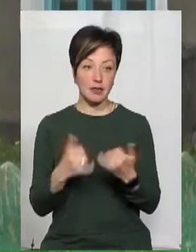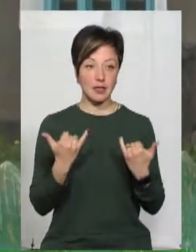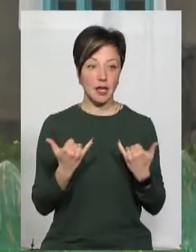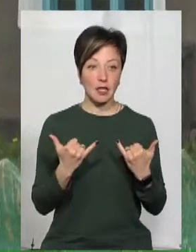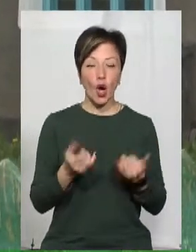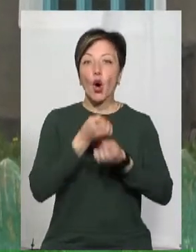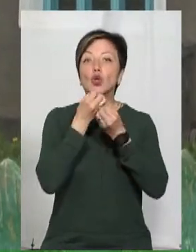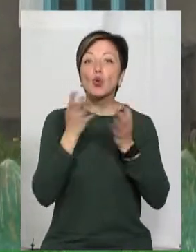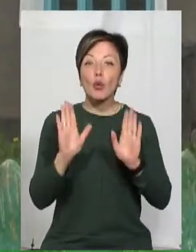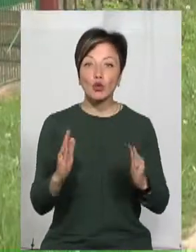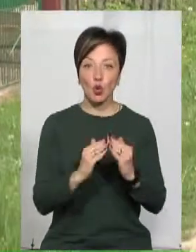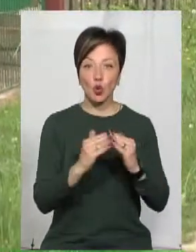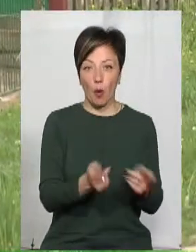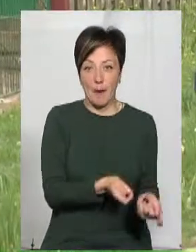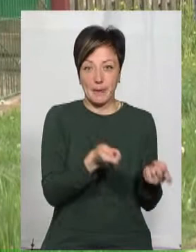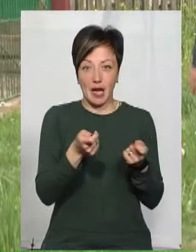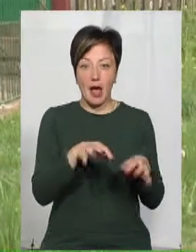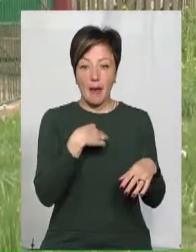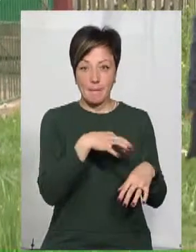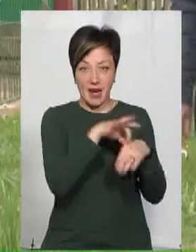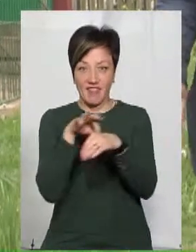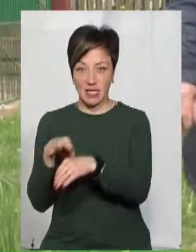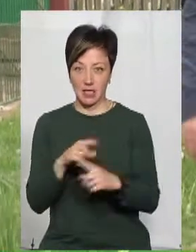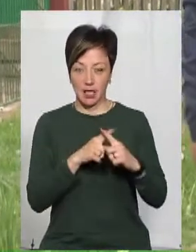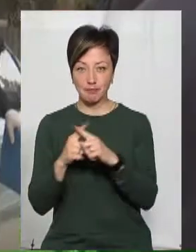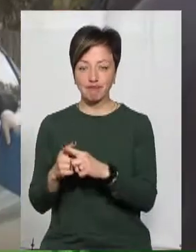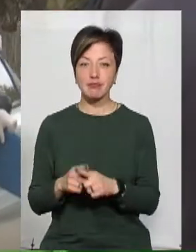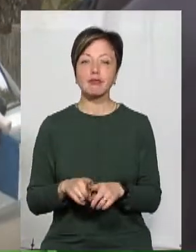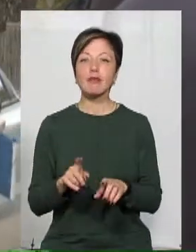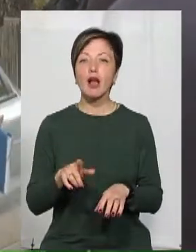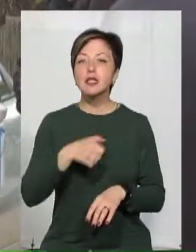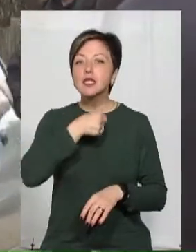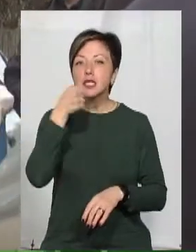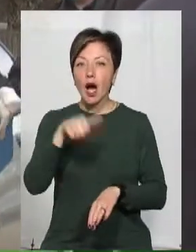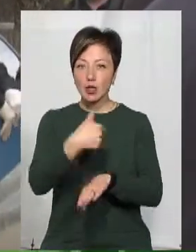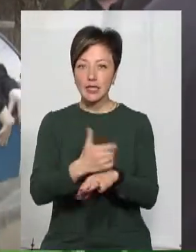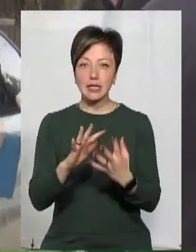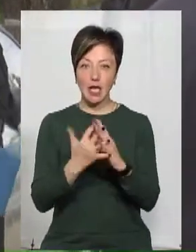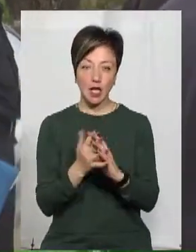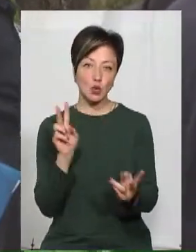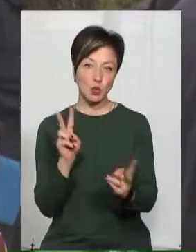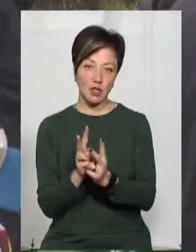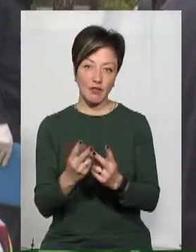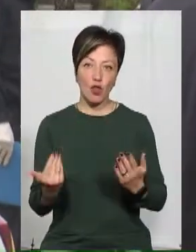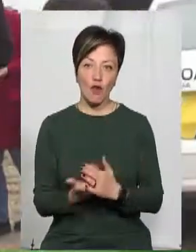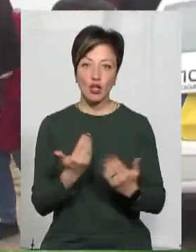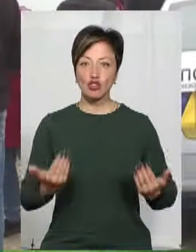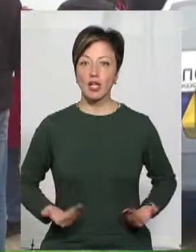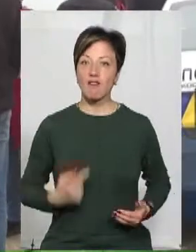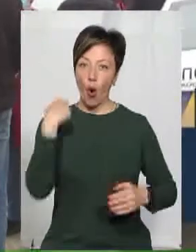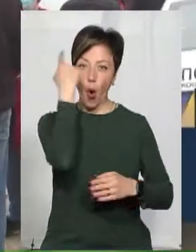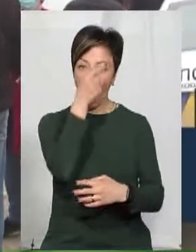То добре, що хоча б додому привезли. Виконуючи обов'язки старости села Глушківці, Микола Гранчак зустрів нових жителів села особисто.